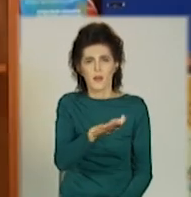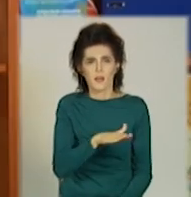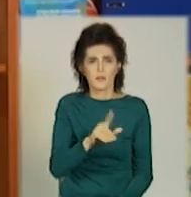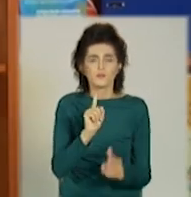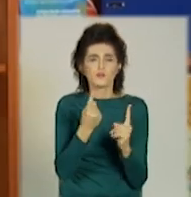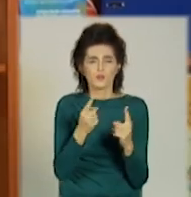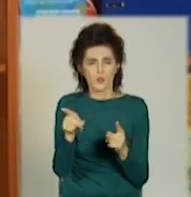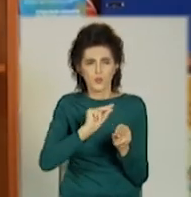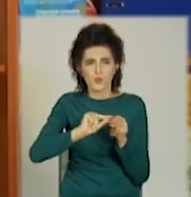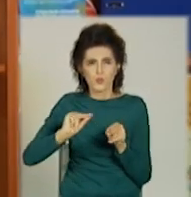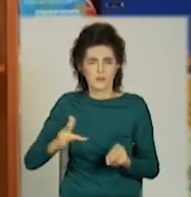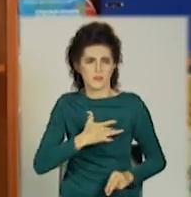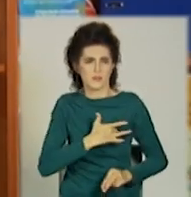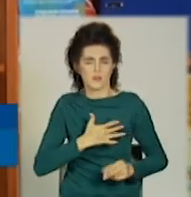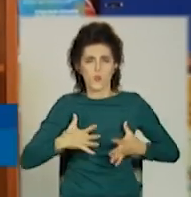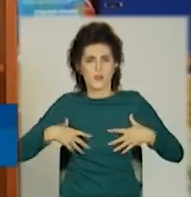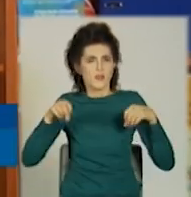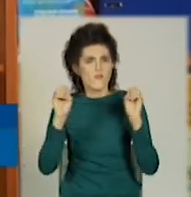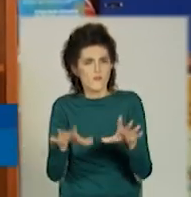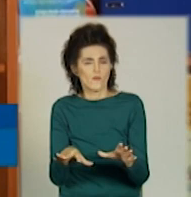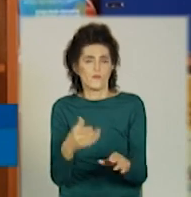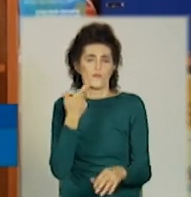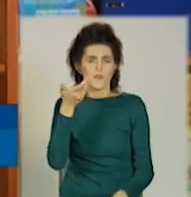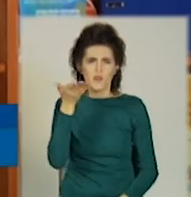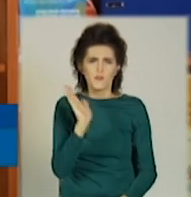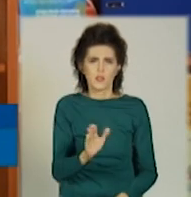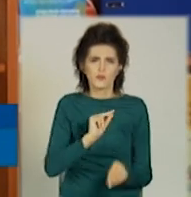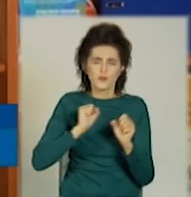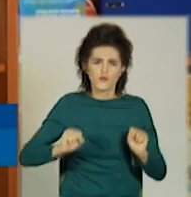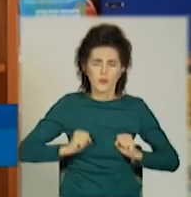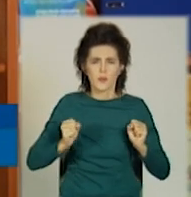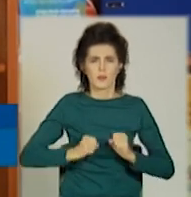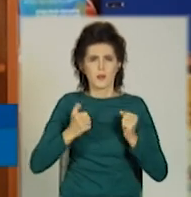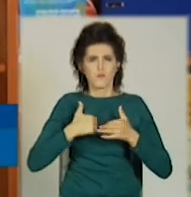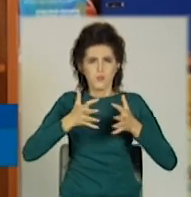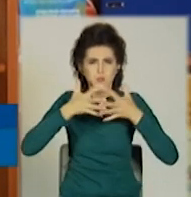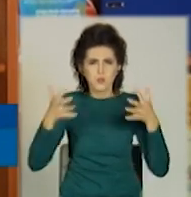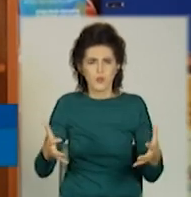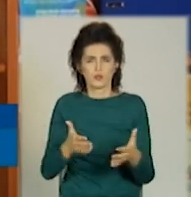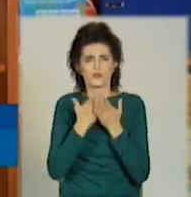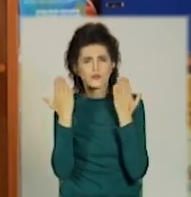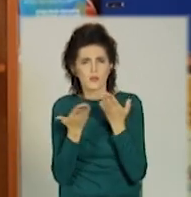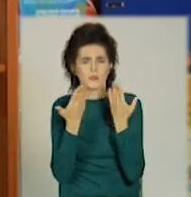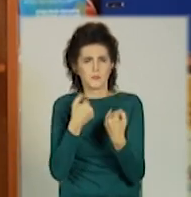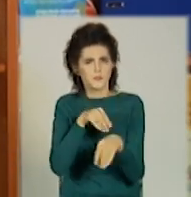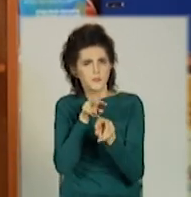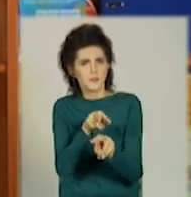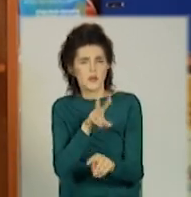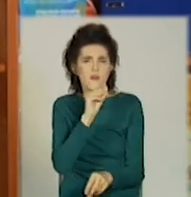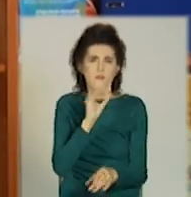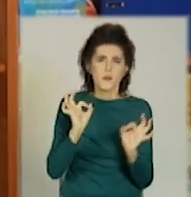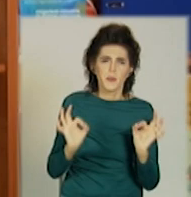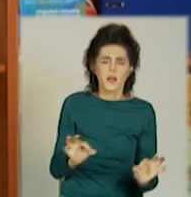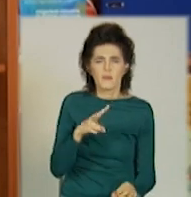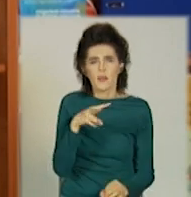Чаще повторять, чаще їм потрібно прочитати, слідити за речою, іноді по